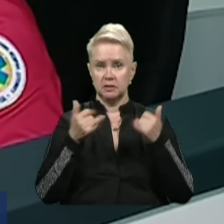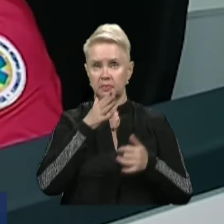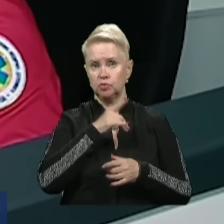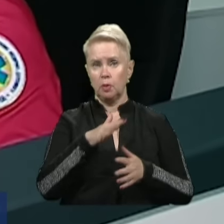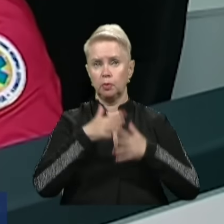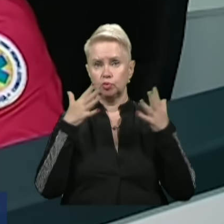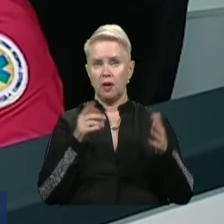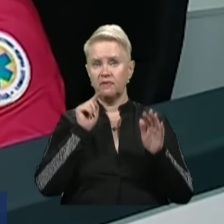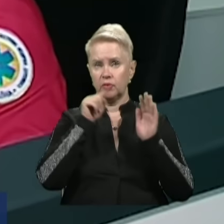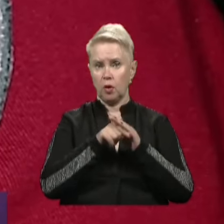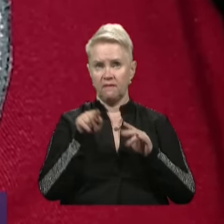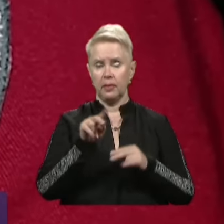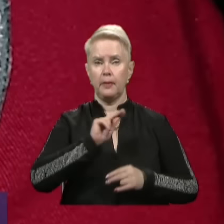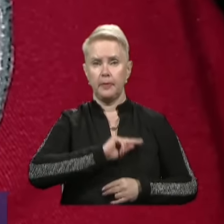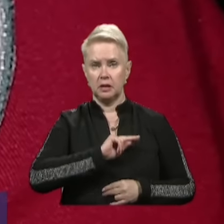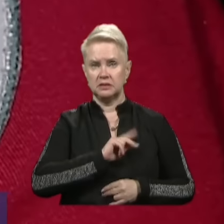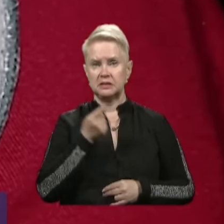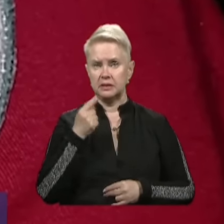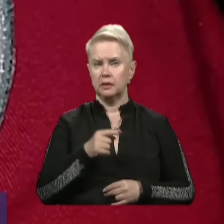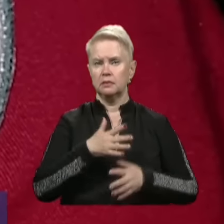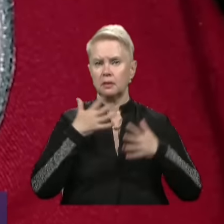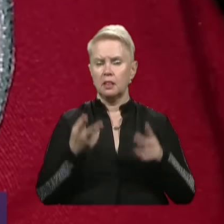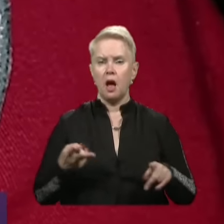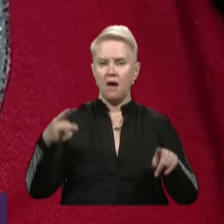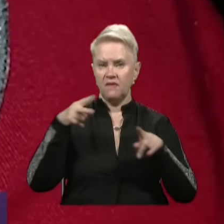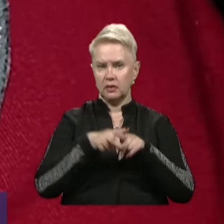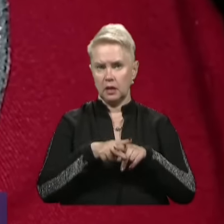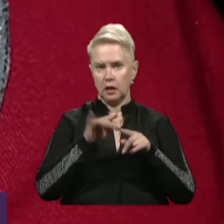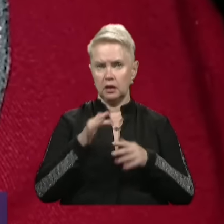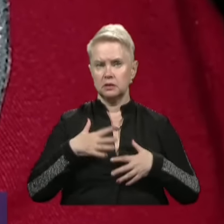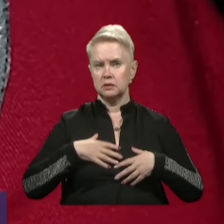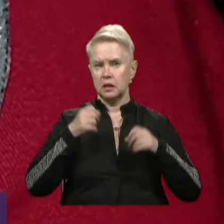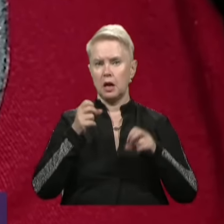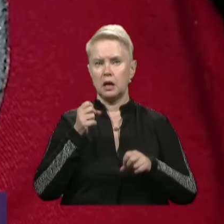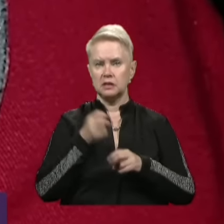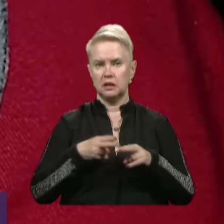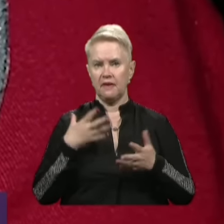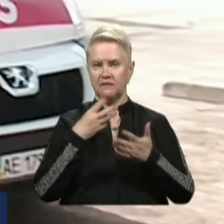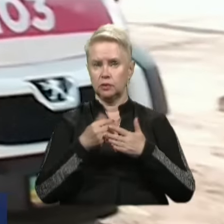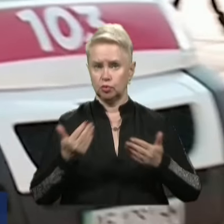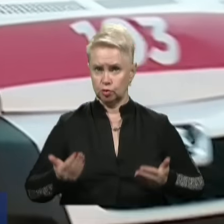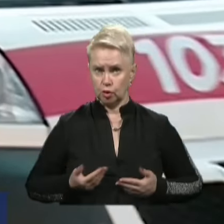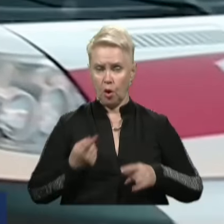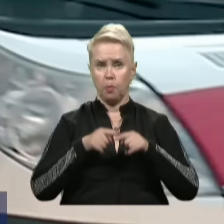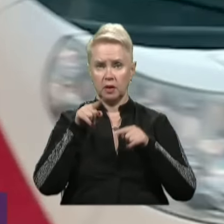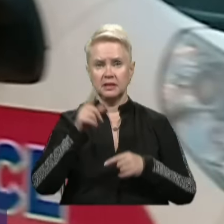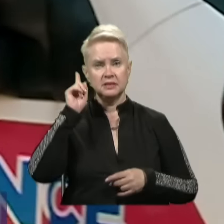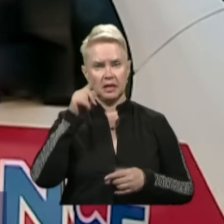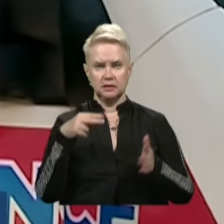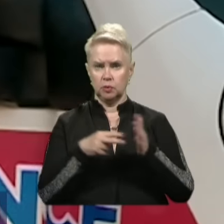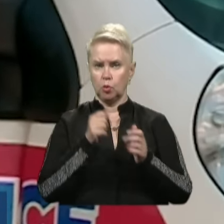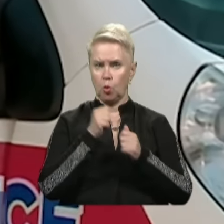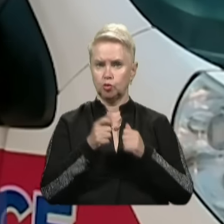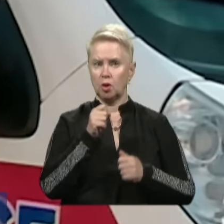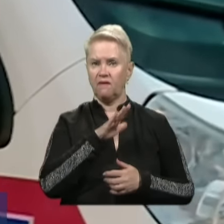під час повномасштабного вторгнення вони працюють із неймовірним навантаженням та з ризиком для власного життя. Проте вони знають ціну